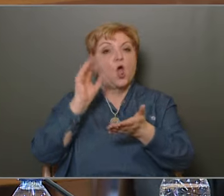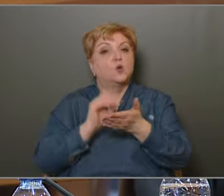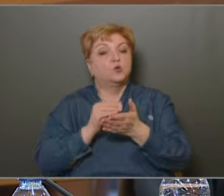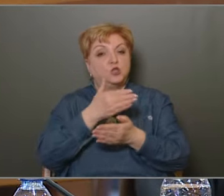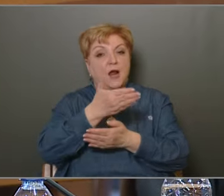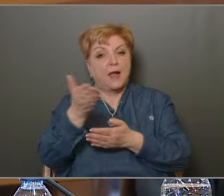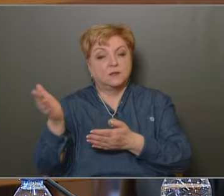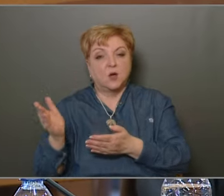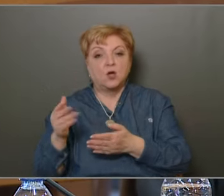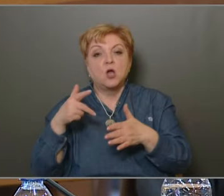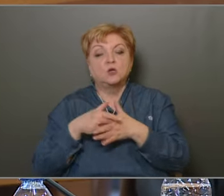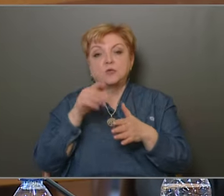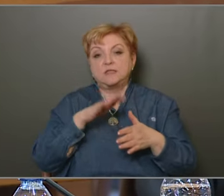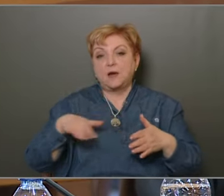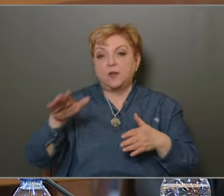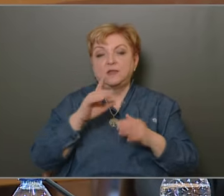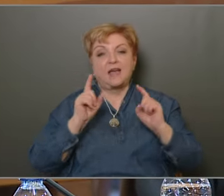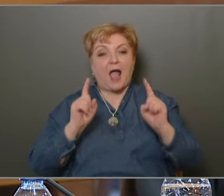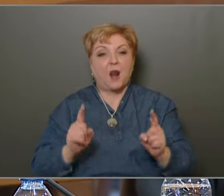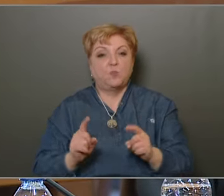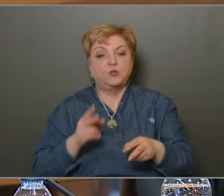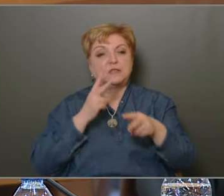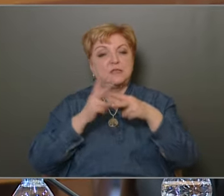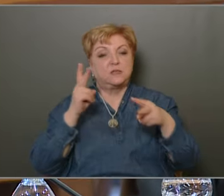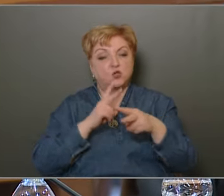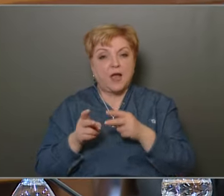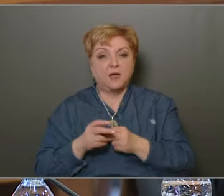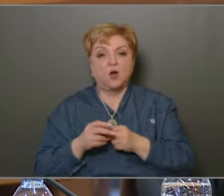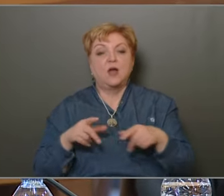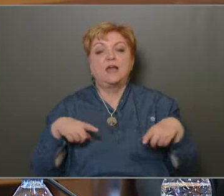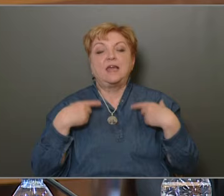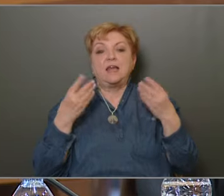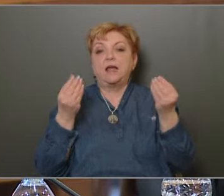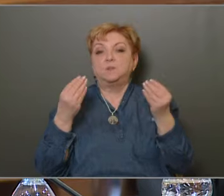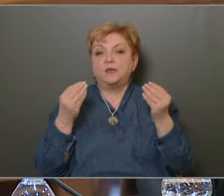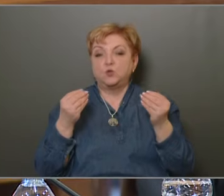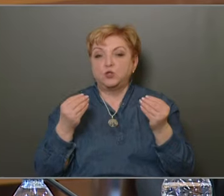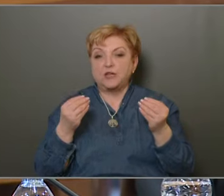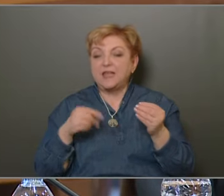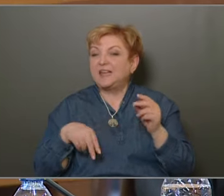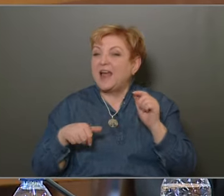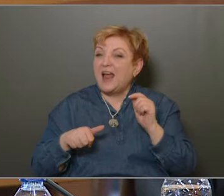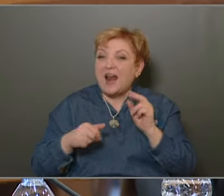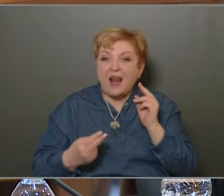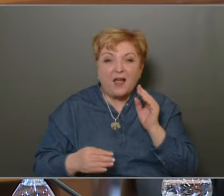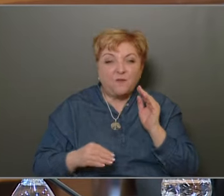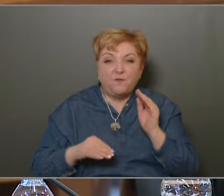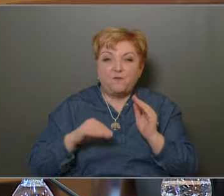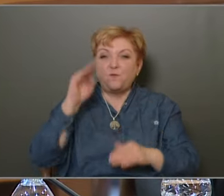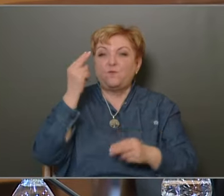lakosság számára közterületeink állapota, tisztasága, életminőségük egyik legfontosabb.